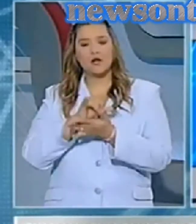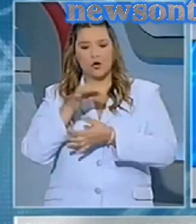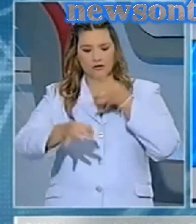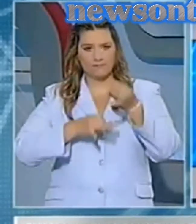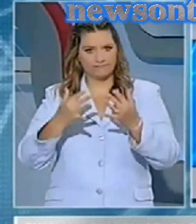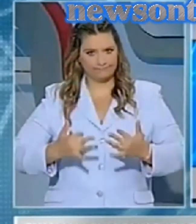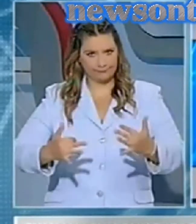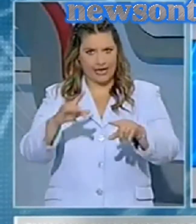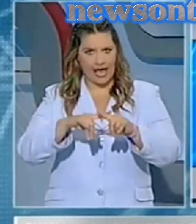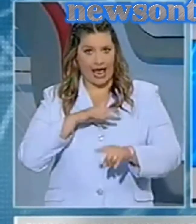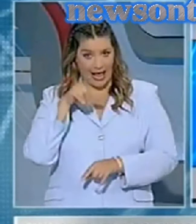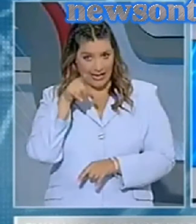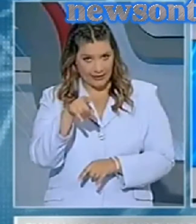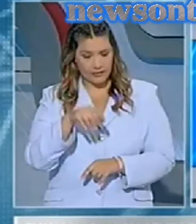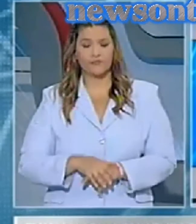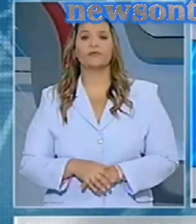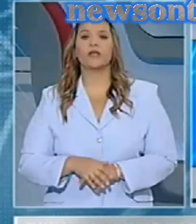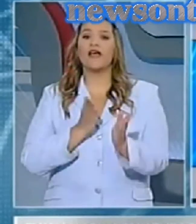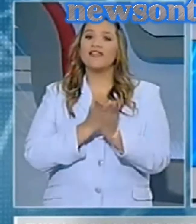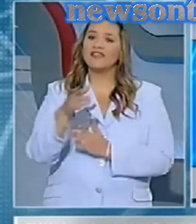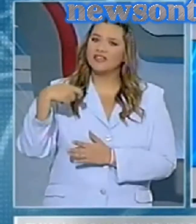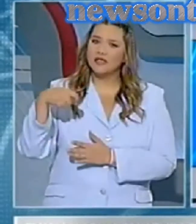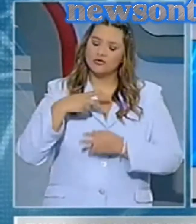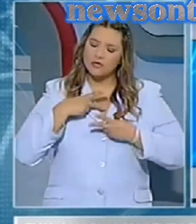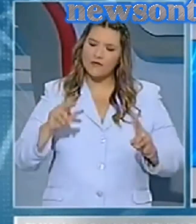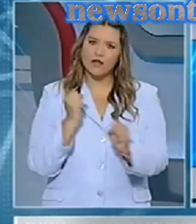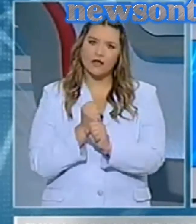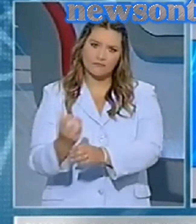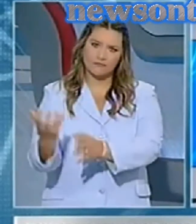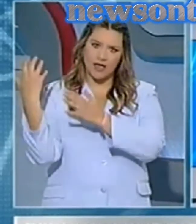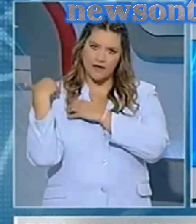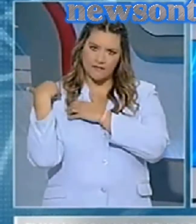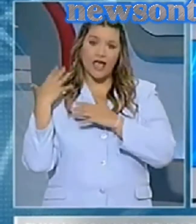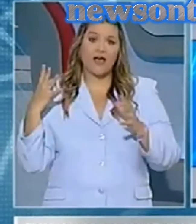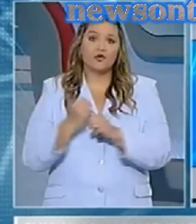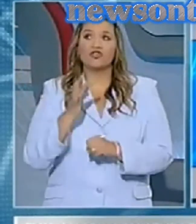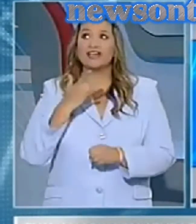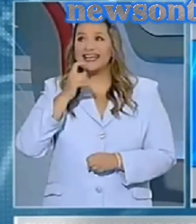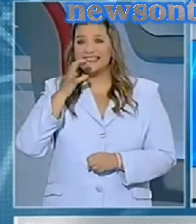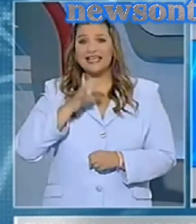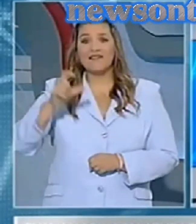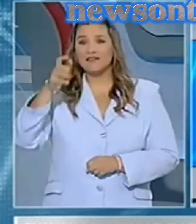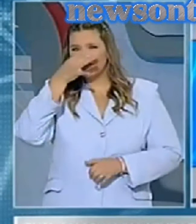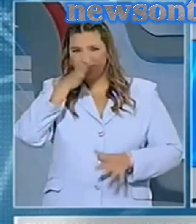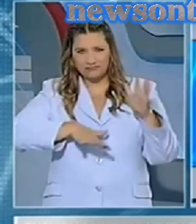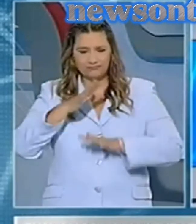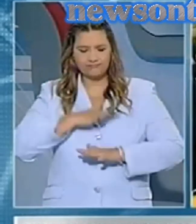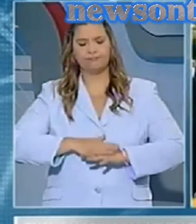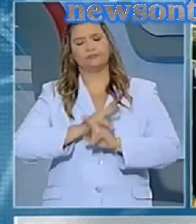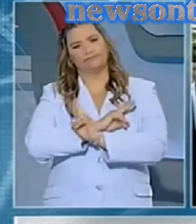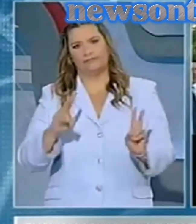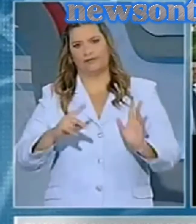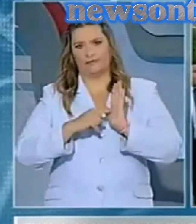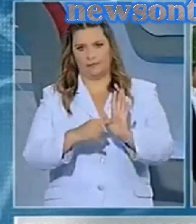πως η δικαιοσύνη θα πρέπει να αφαιθεί ελεύθερη να πράξει το έργο της, θεωρεί όμως πως το απόστημα της Χρυσής Αυγής έχει ήδη σπάσει. Ο Αντώνης